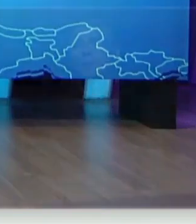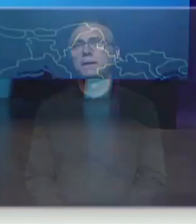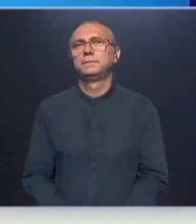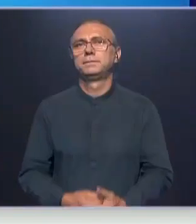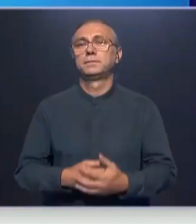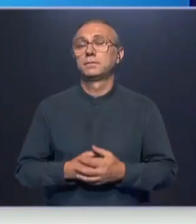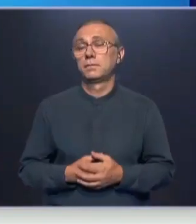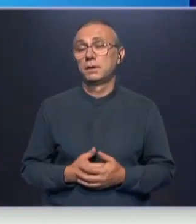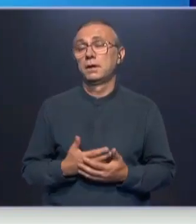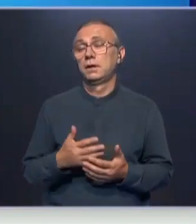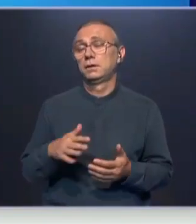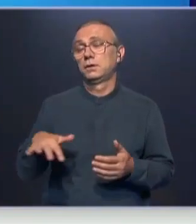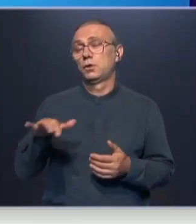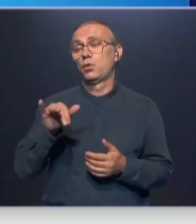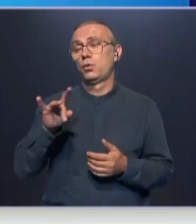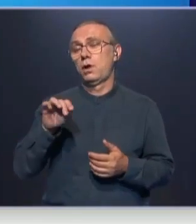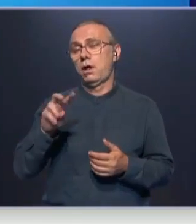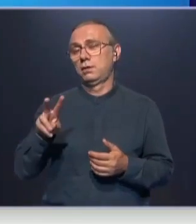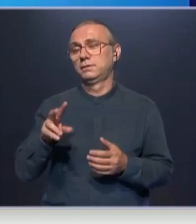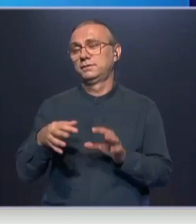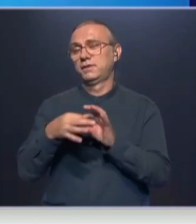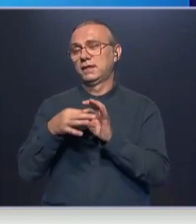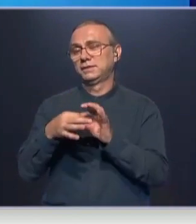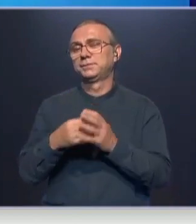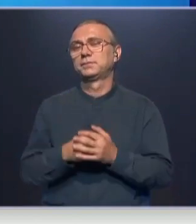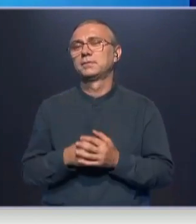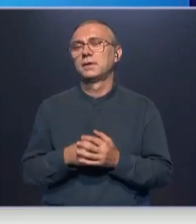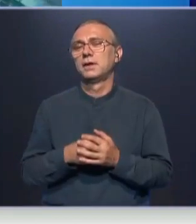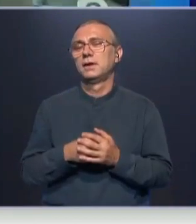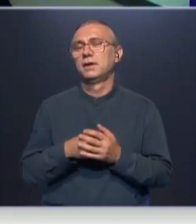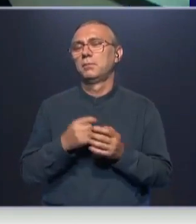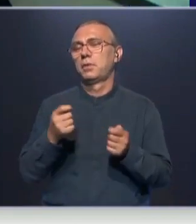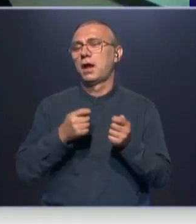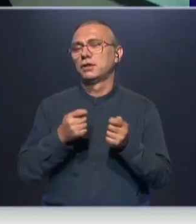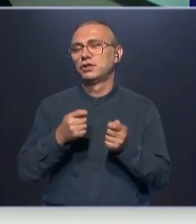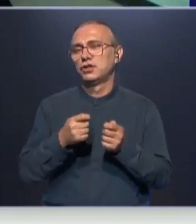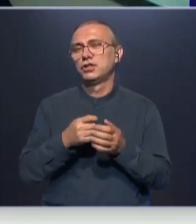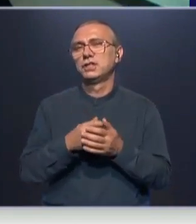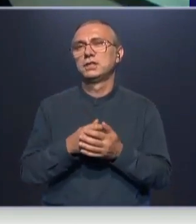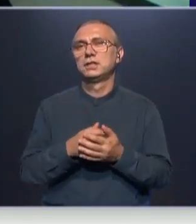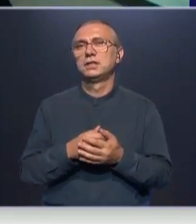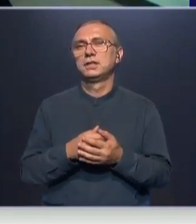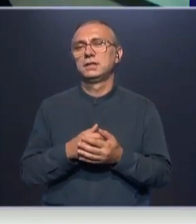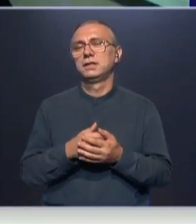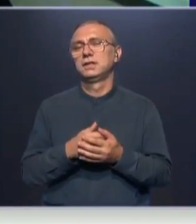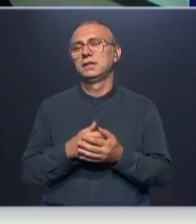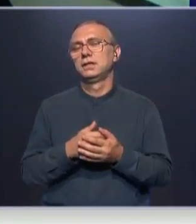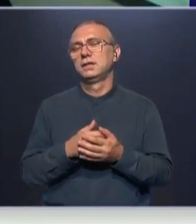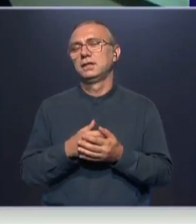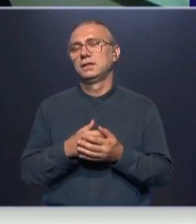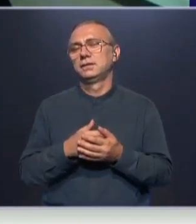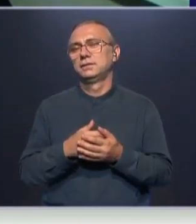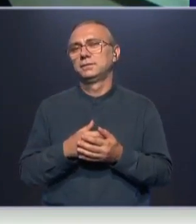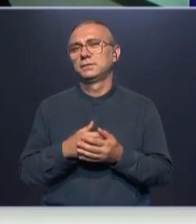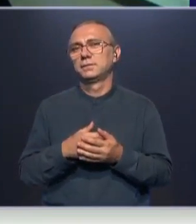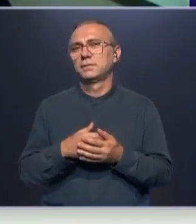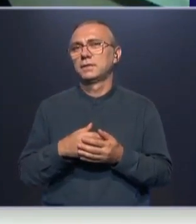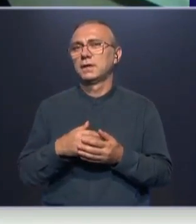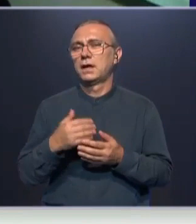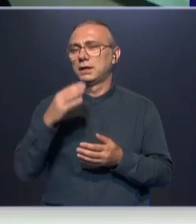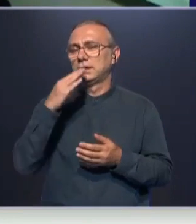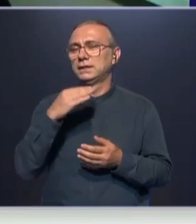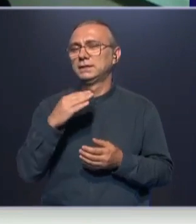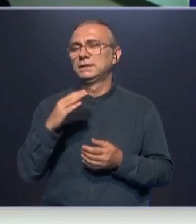На прямую связь с нами выходят благочины Полевского церковного округа. Протерей Сергей Рыбчак. Отец